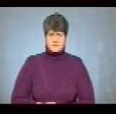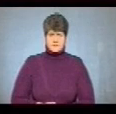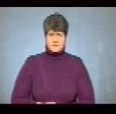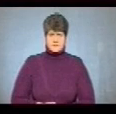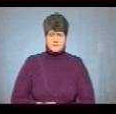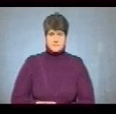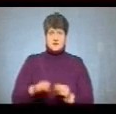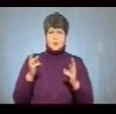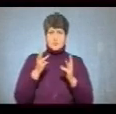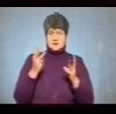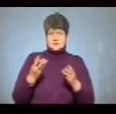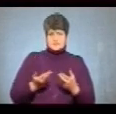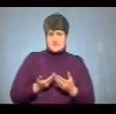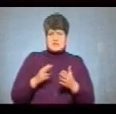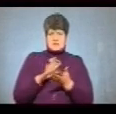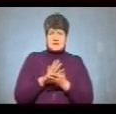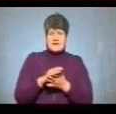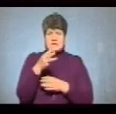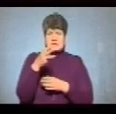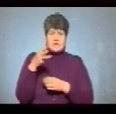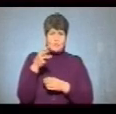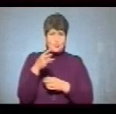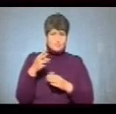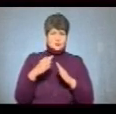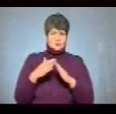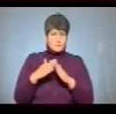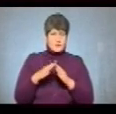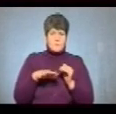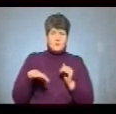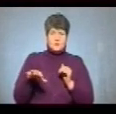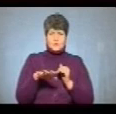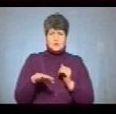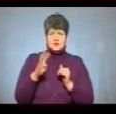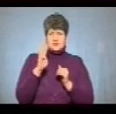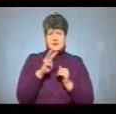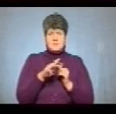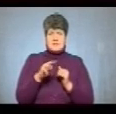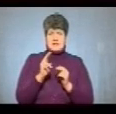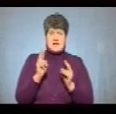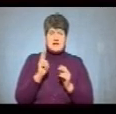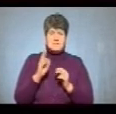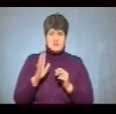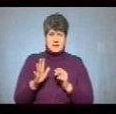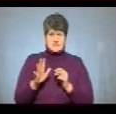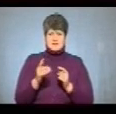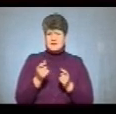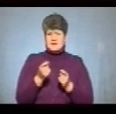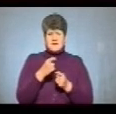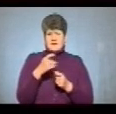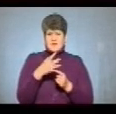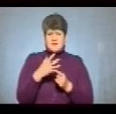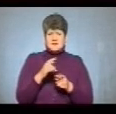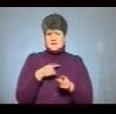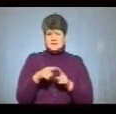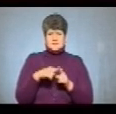Горіло побутове сміття на третьому поверсі будівлі. Площа пожежі 4 метри квадратних. За лічені хвилини вогнеборці